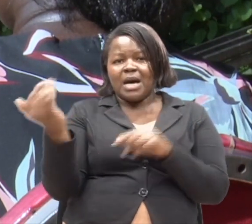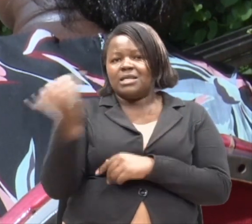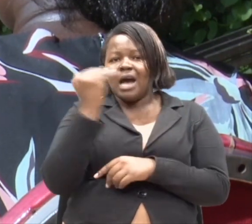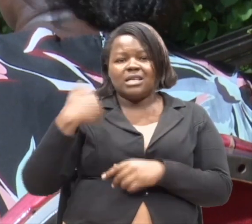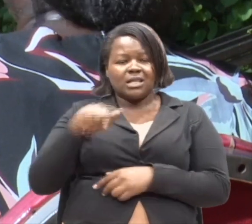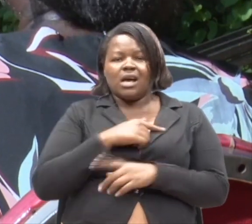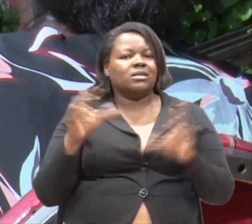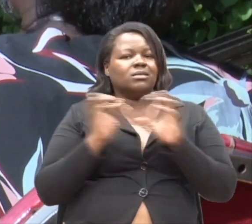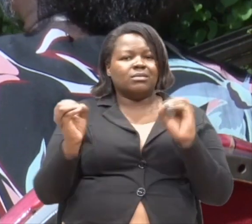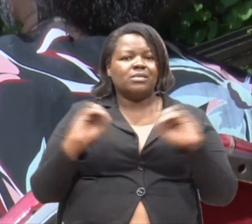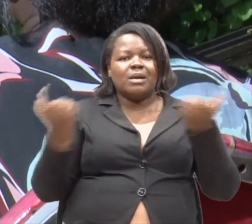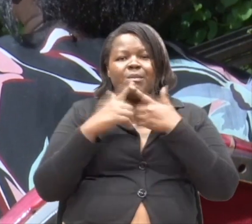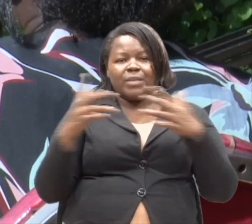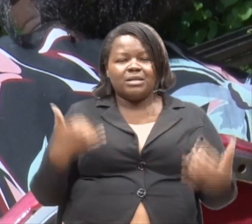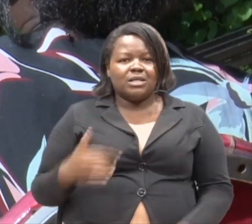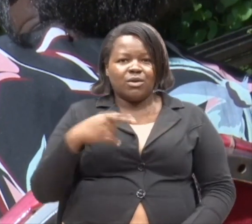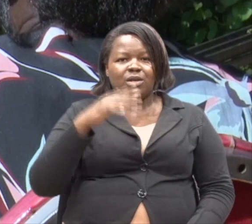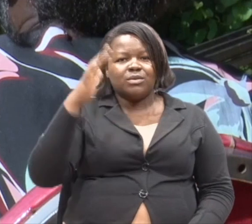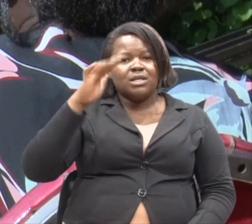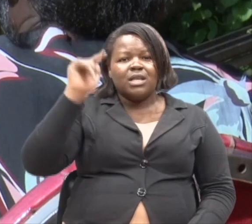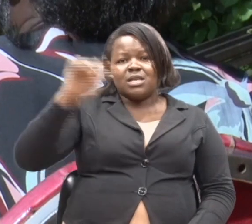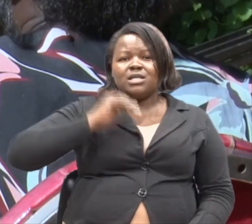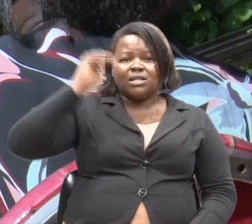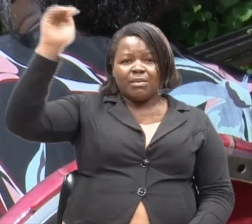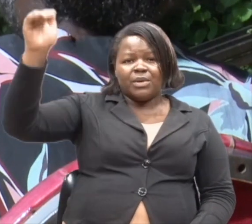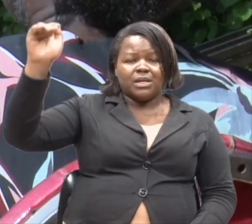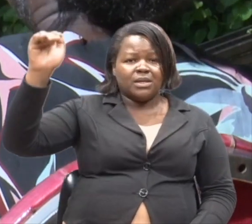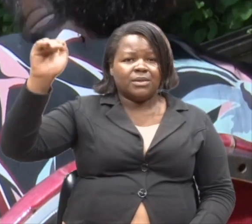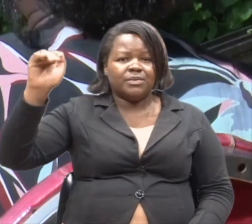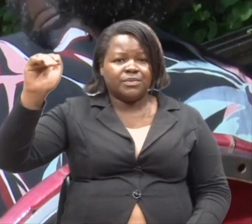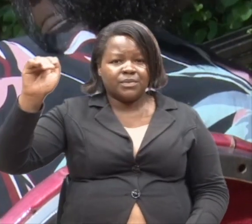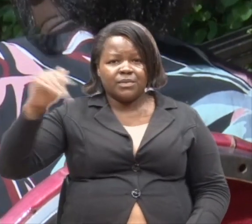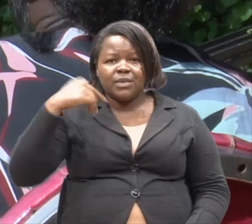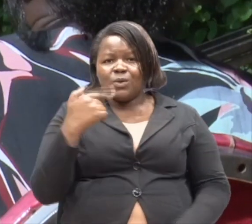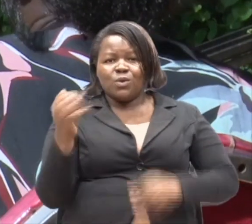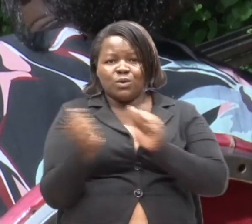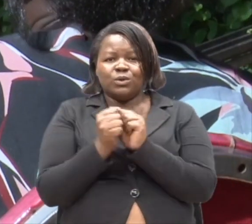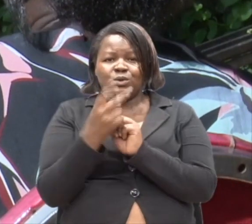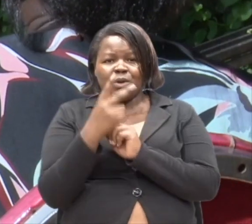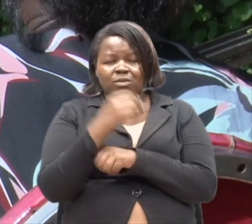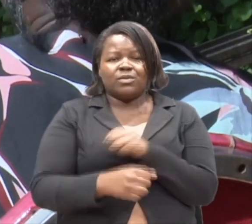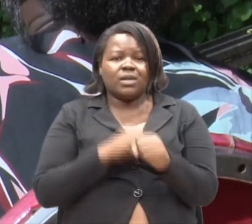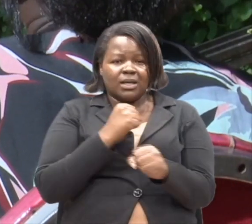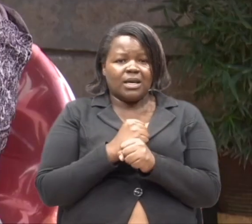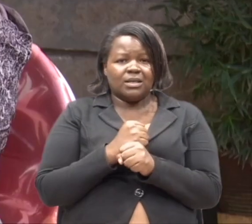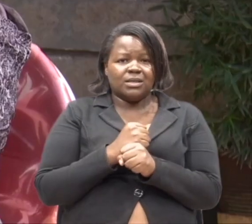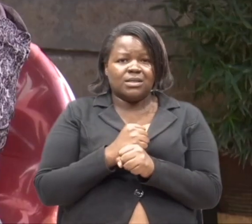ituuliza. Ila tuni ile, uye mkubwa. Mkubwa ni wameka ngapi? Akona 12 years.